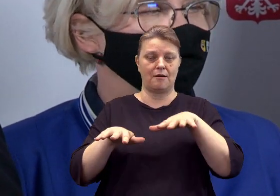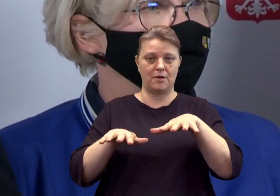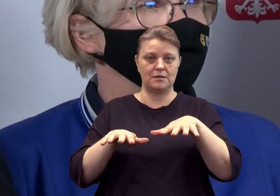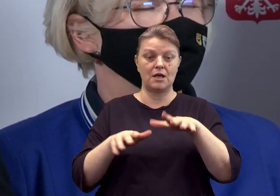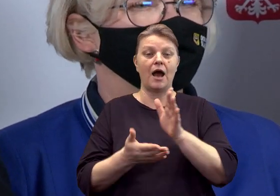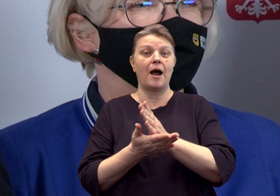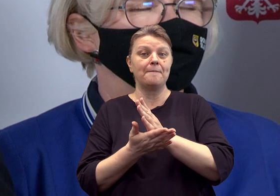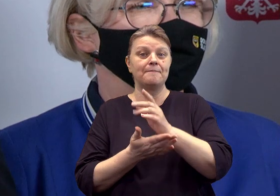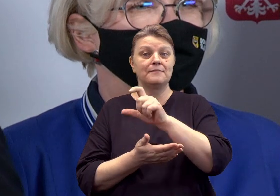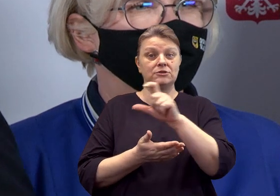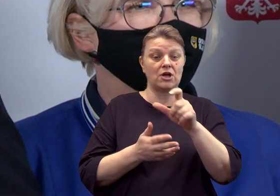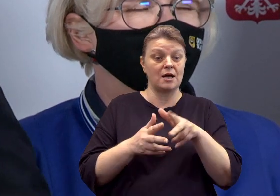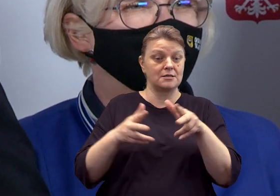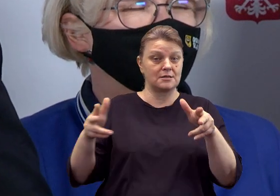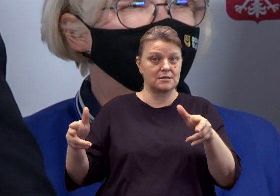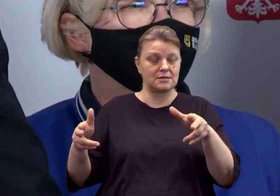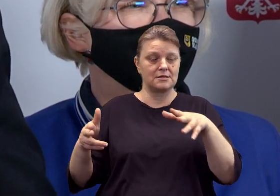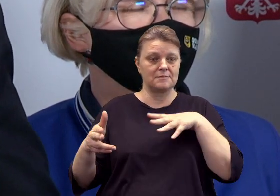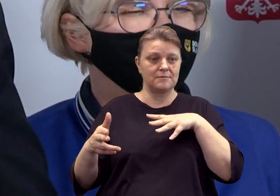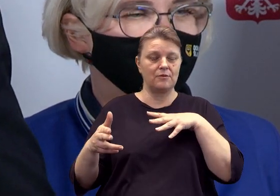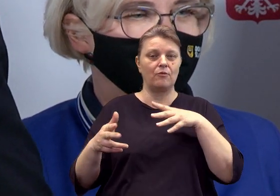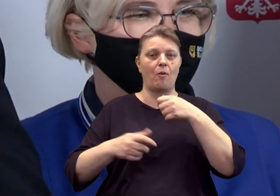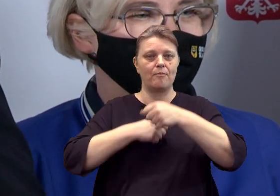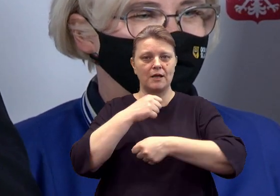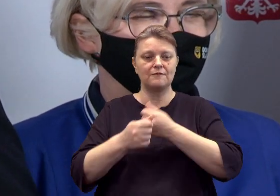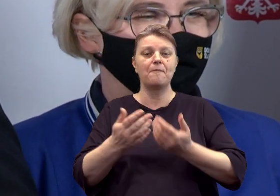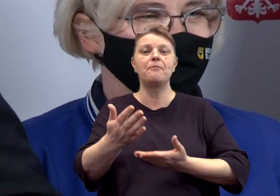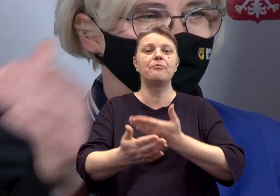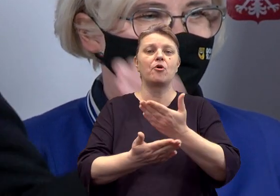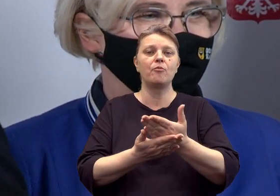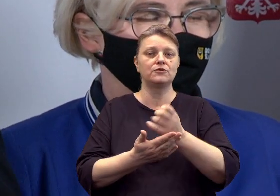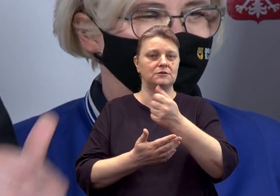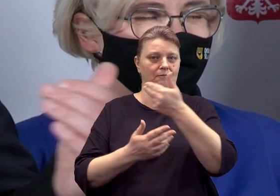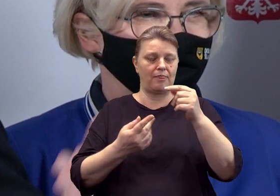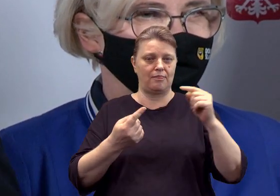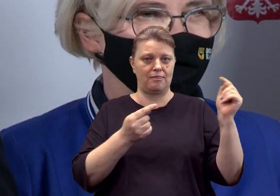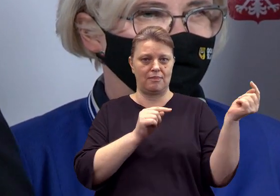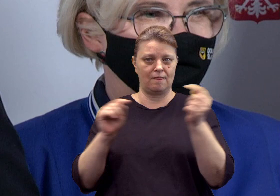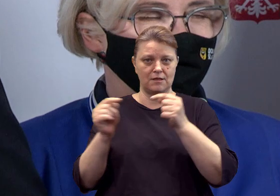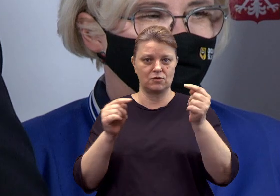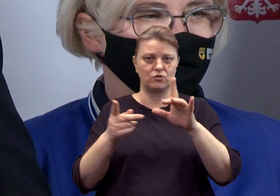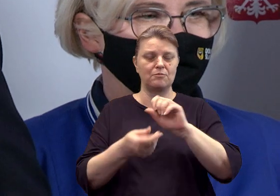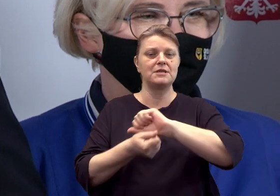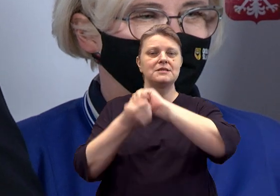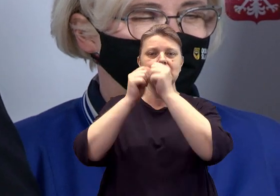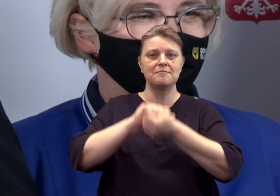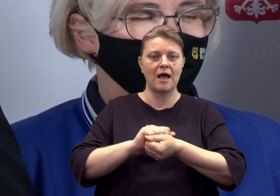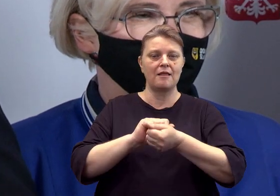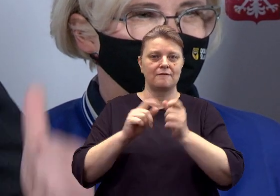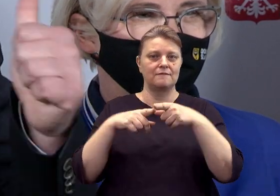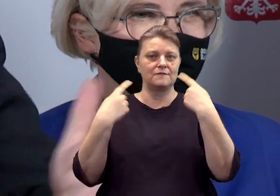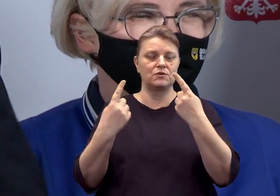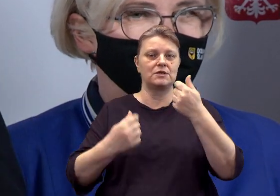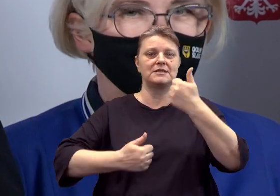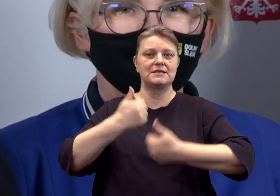opracowaliśmy kierunkowe propozycje dyskusji na temat zmian w statusie zawodowym nauczyciela po to, żeby